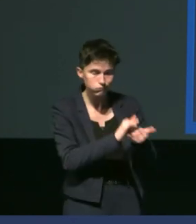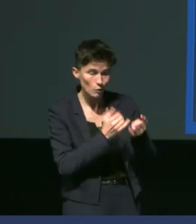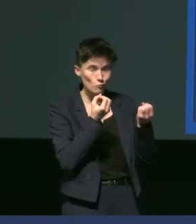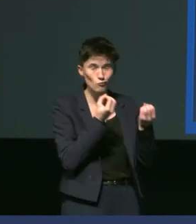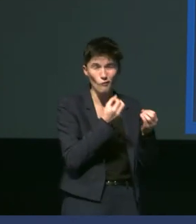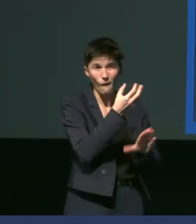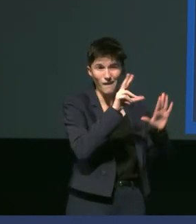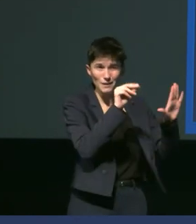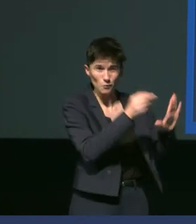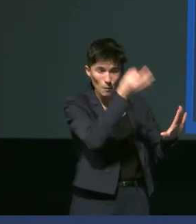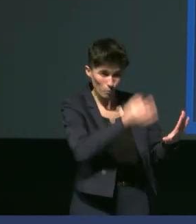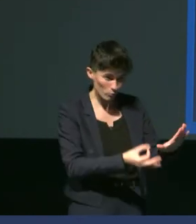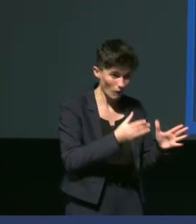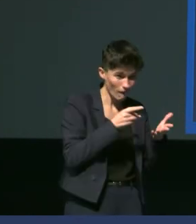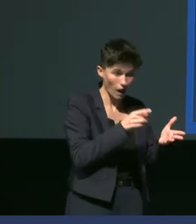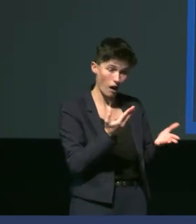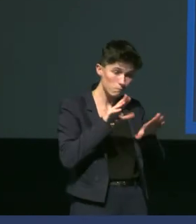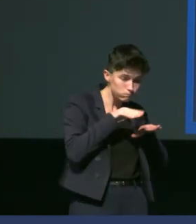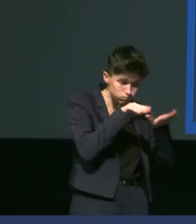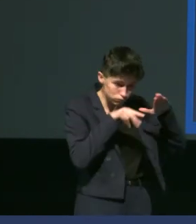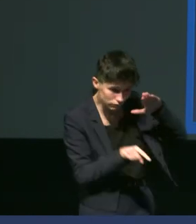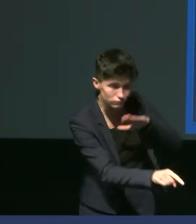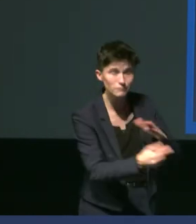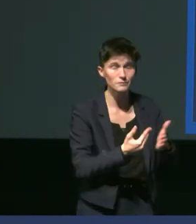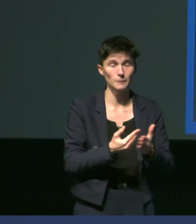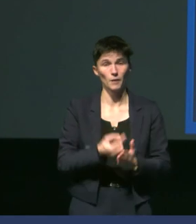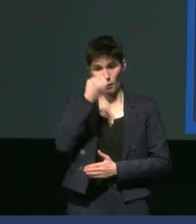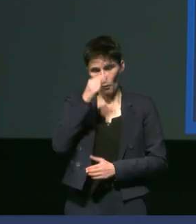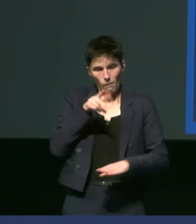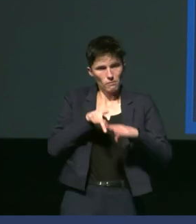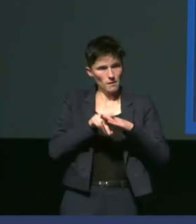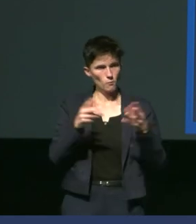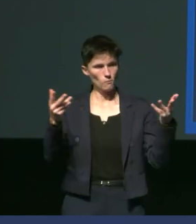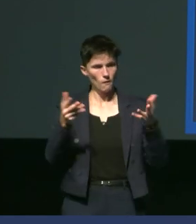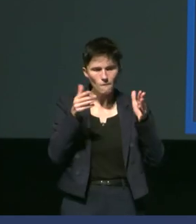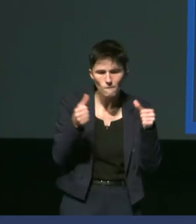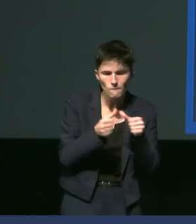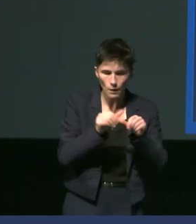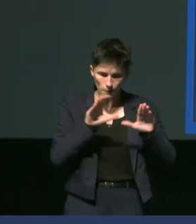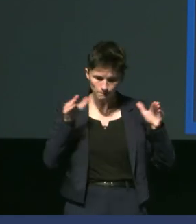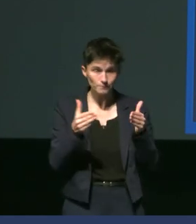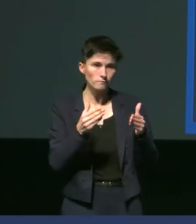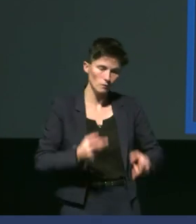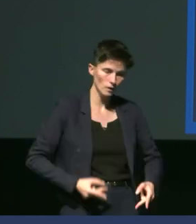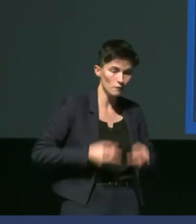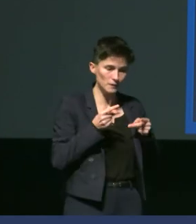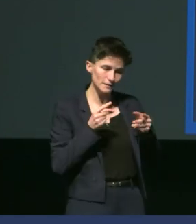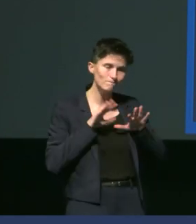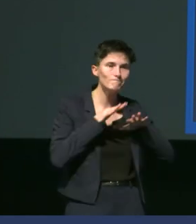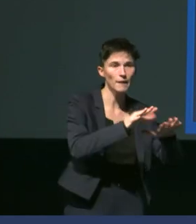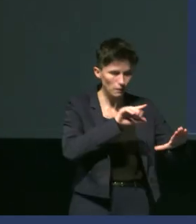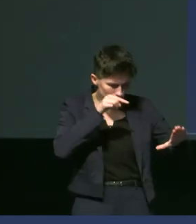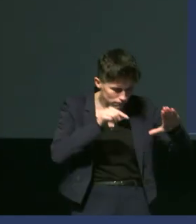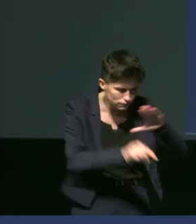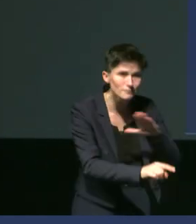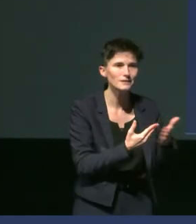% du temps alors pour commencer cette histoire on va d'abord se focaliser sur leur vie aquatique et forcément à passer autant